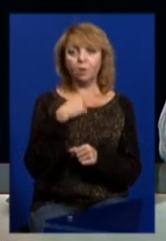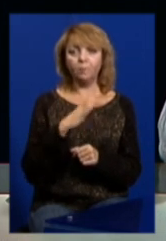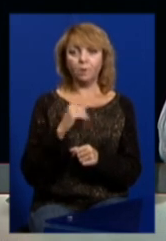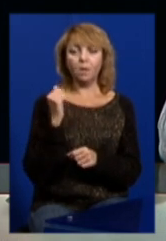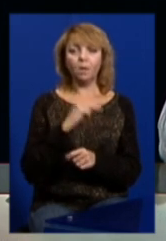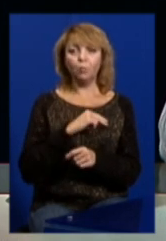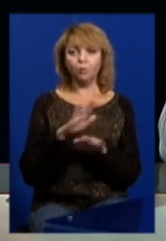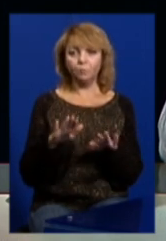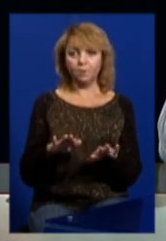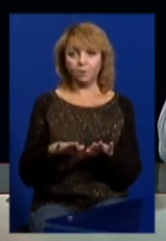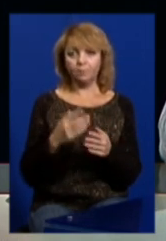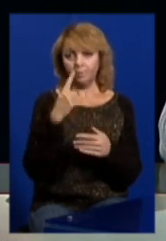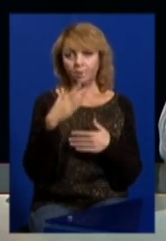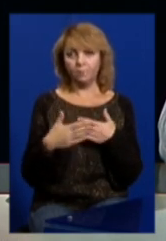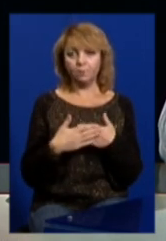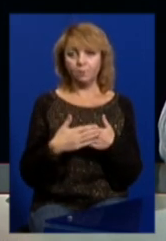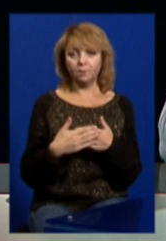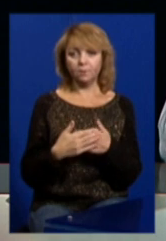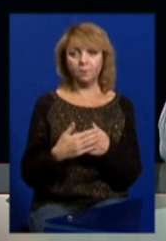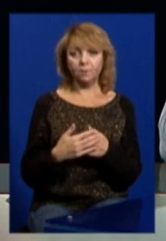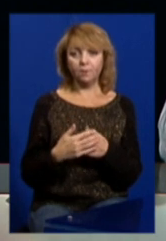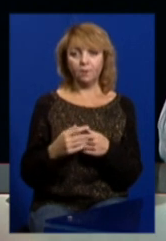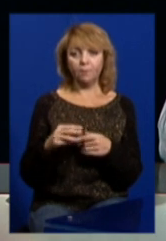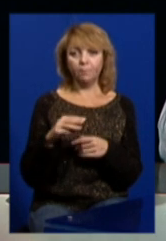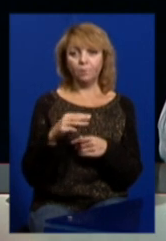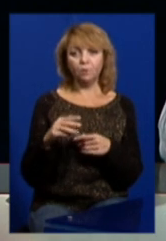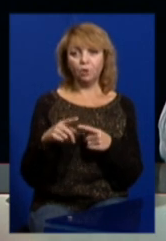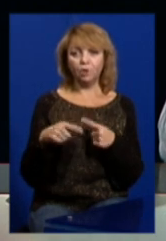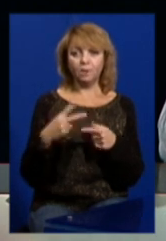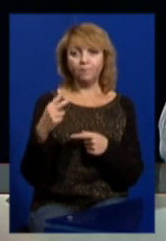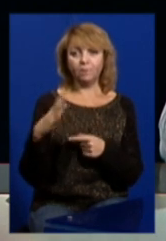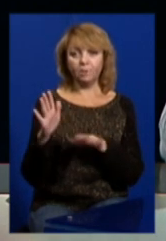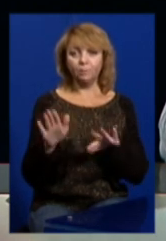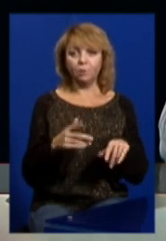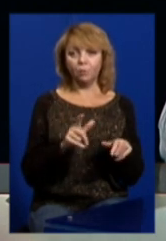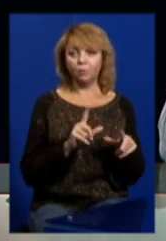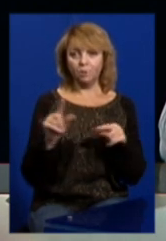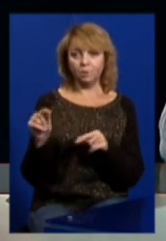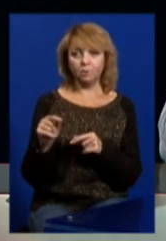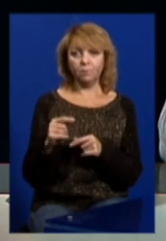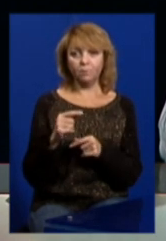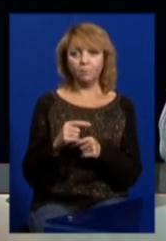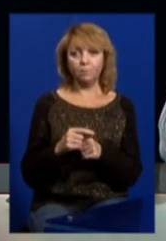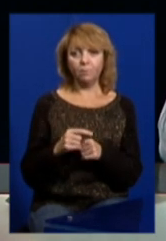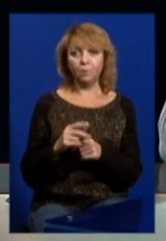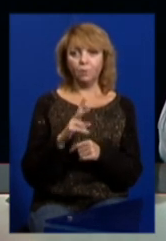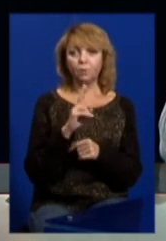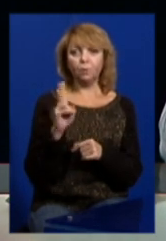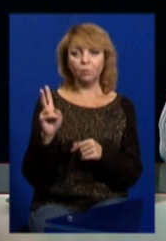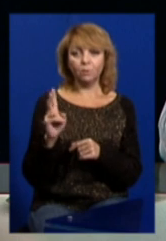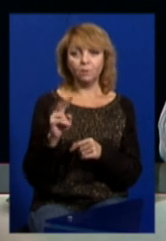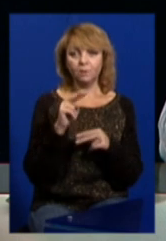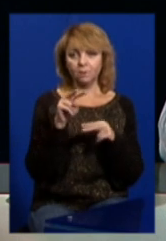робочому місці, десь хвилин через 25 після від'їзду, тобто хтось